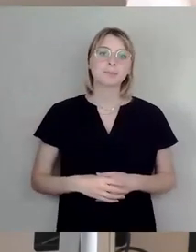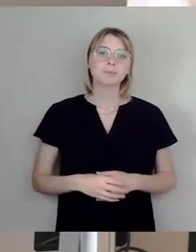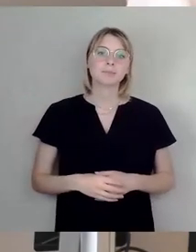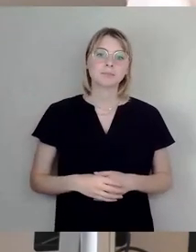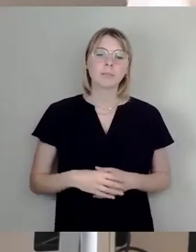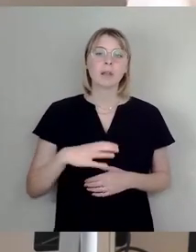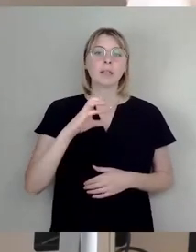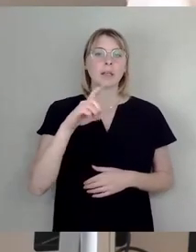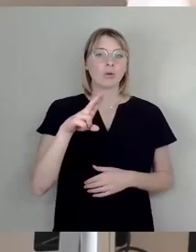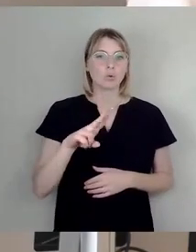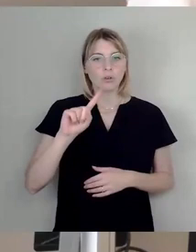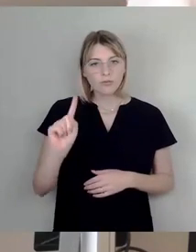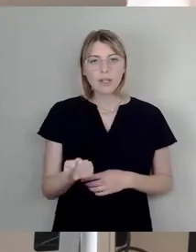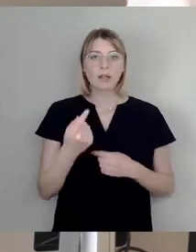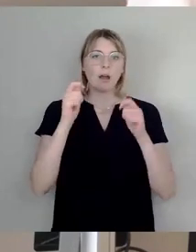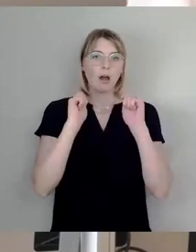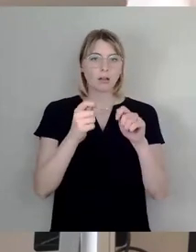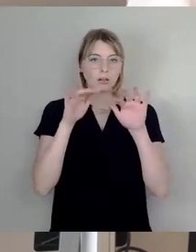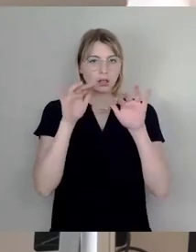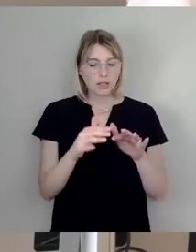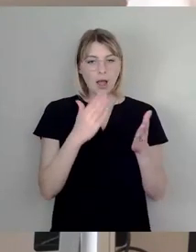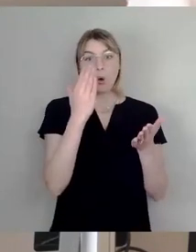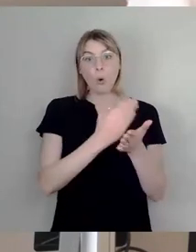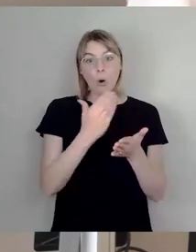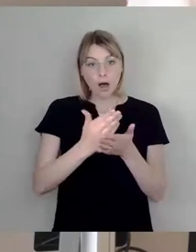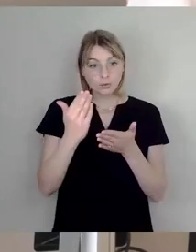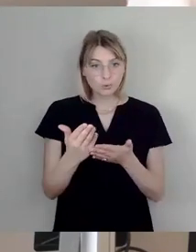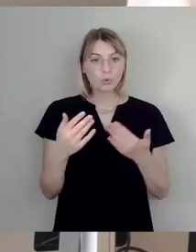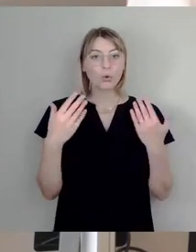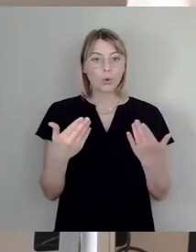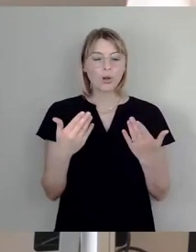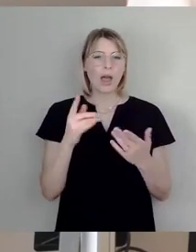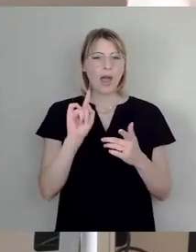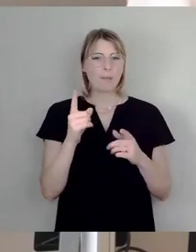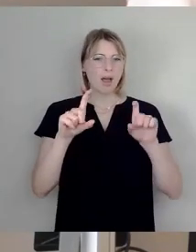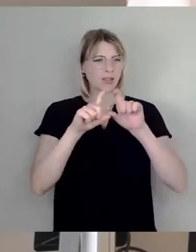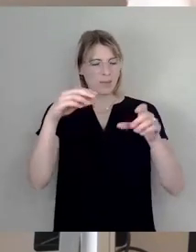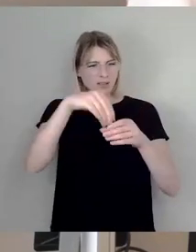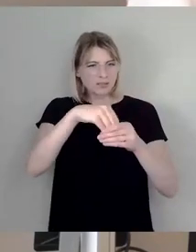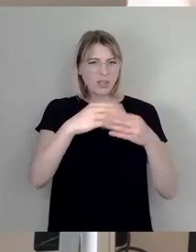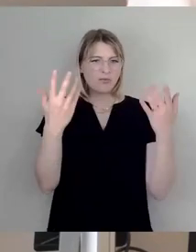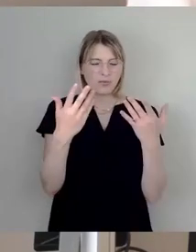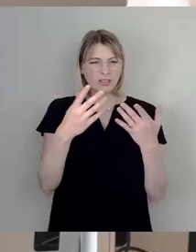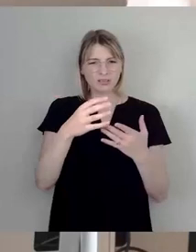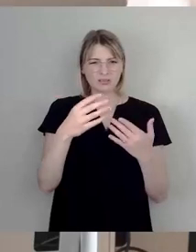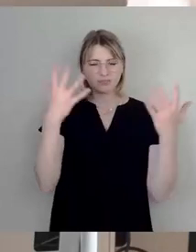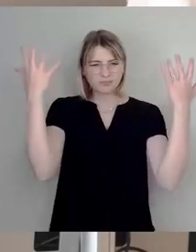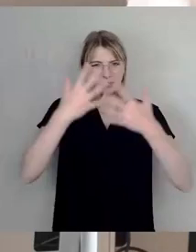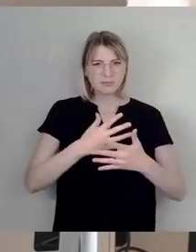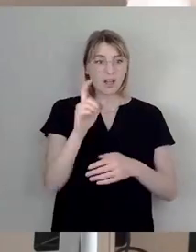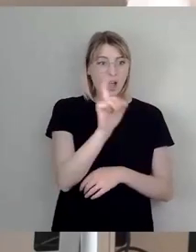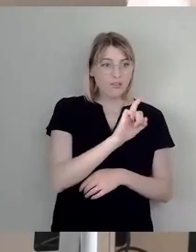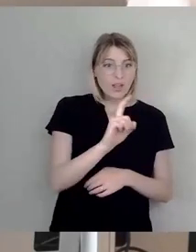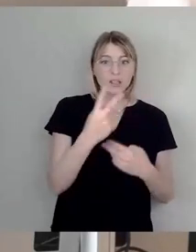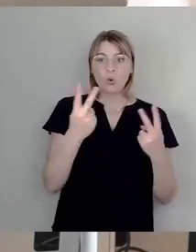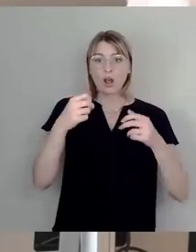Antrag zur Ordnung. Worum es geht, wird darin nicht so ganz klar. Geht es jetzt um Graffiti, Aufkleber, Verschmutzung insgesamt?